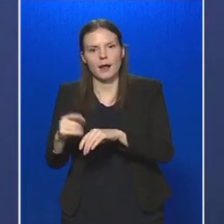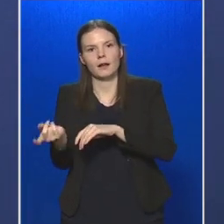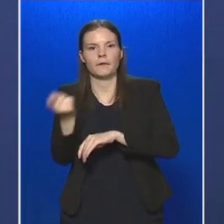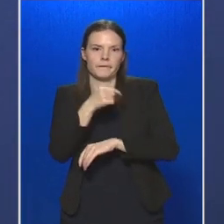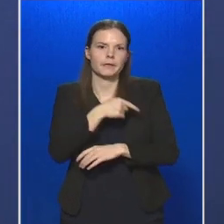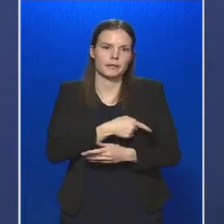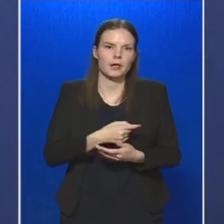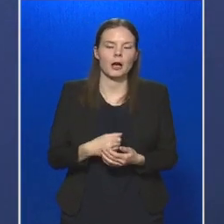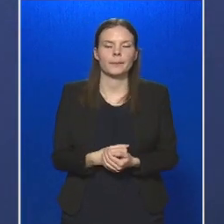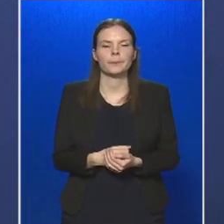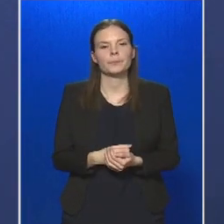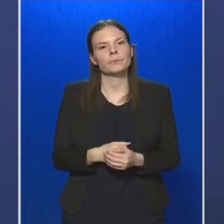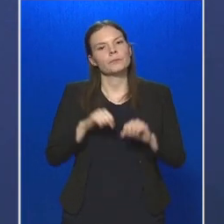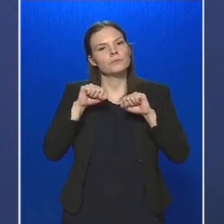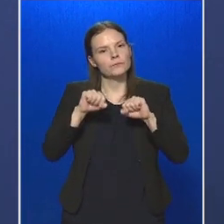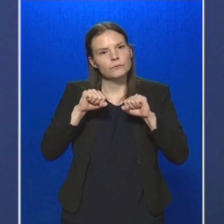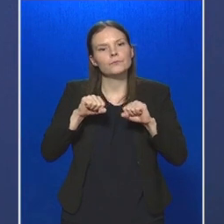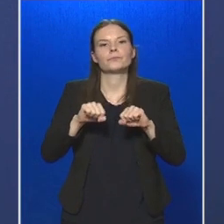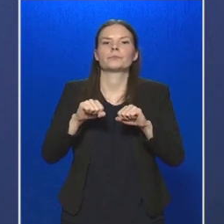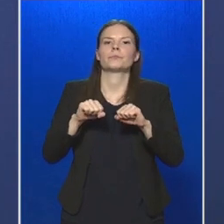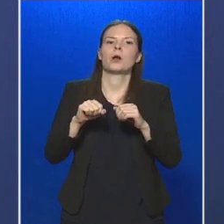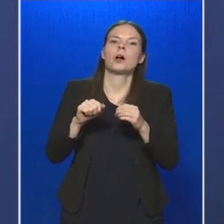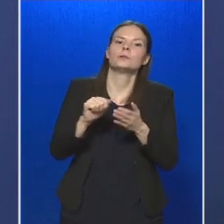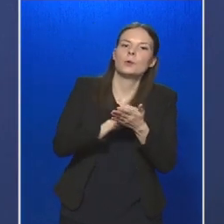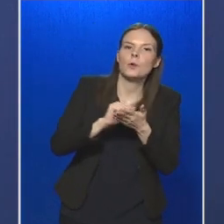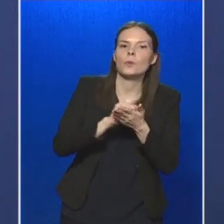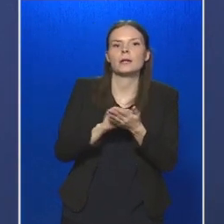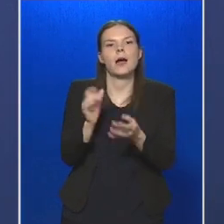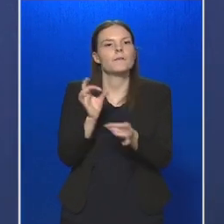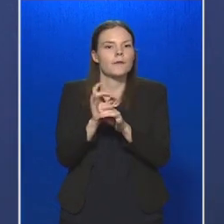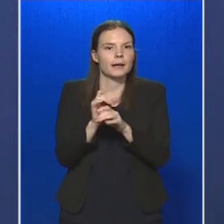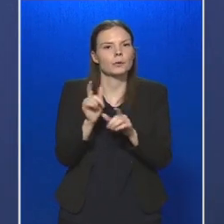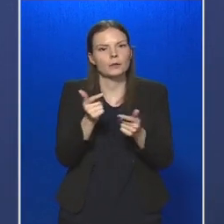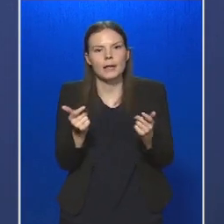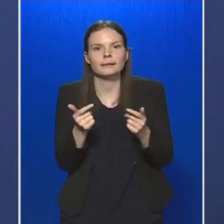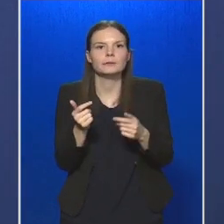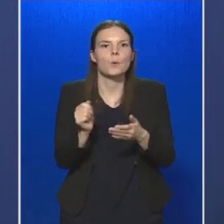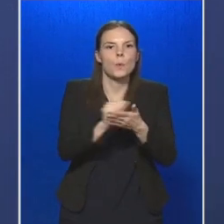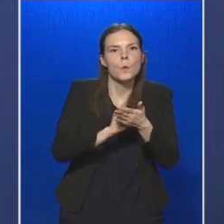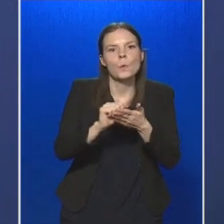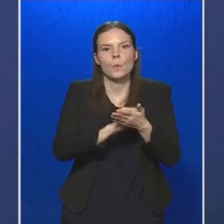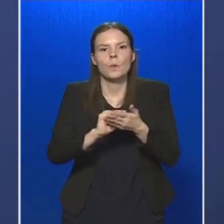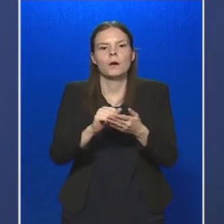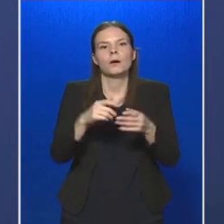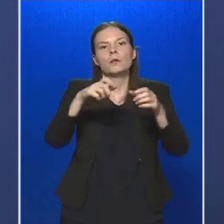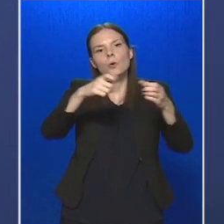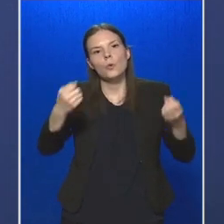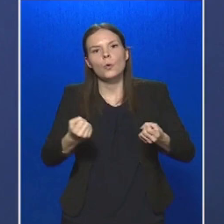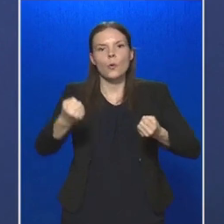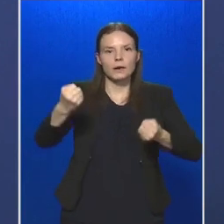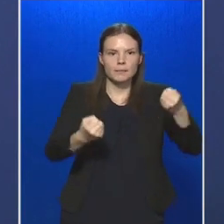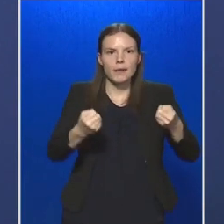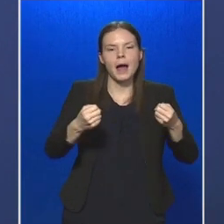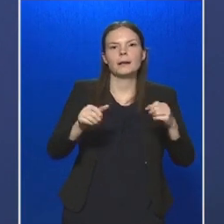haza. Rendszeresen töröljék át fertőtlenítő kendővel a kormánykereket, a